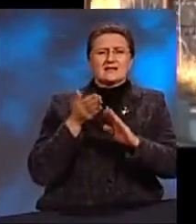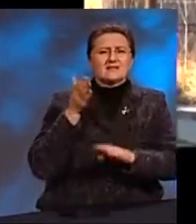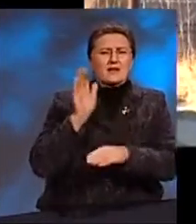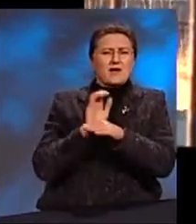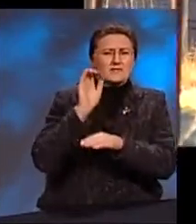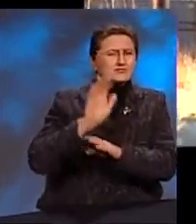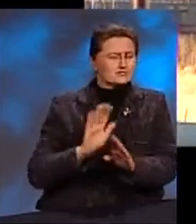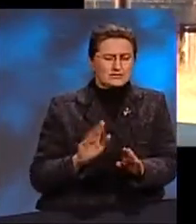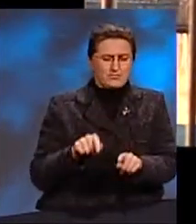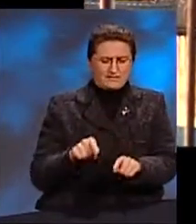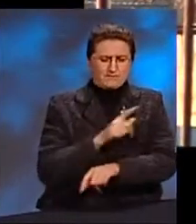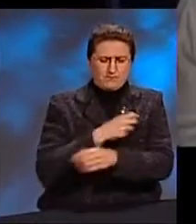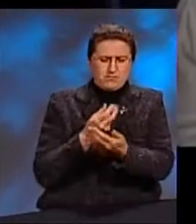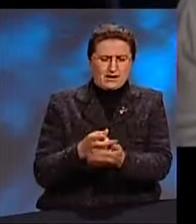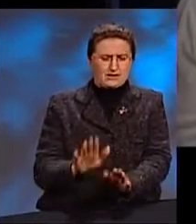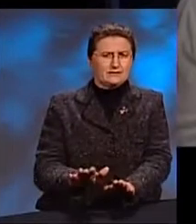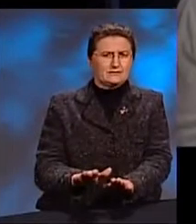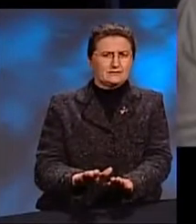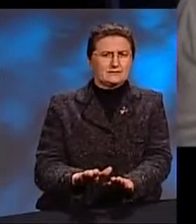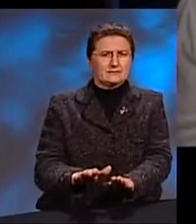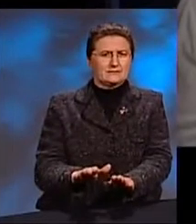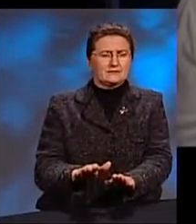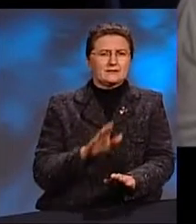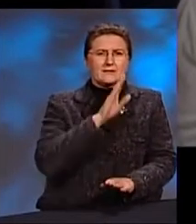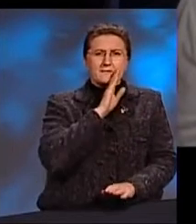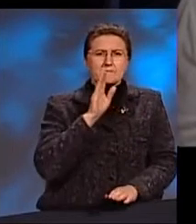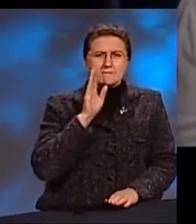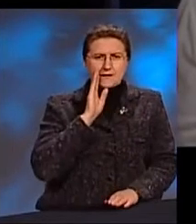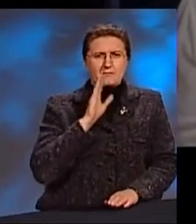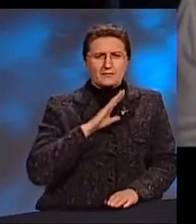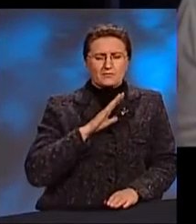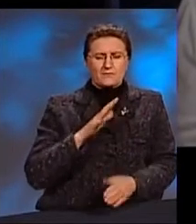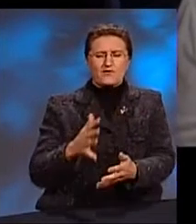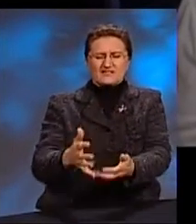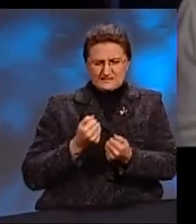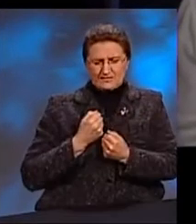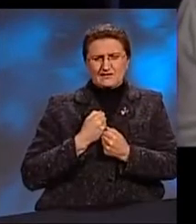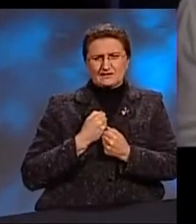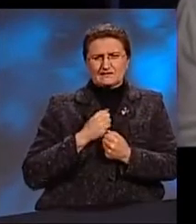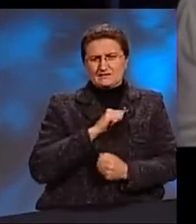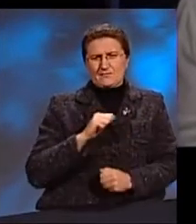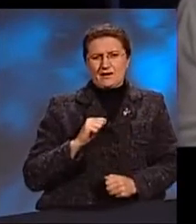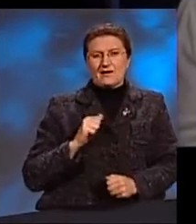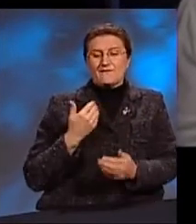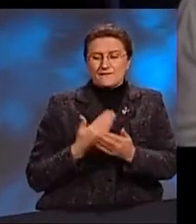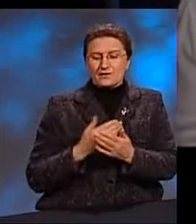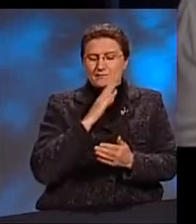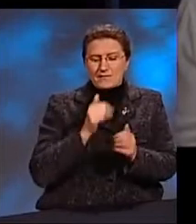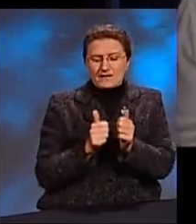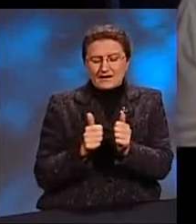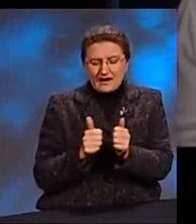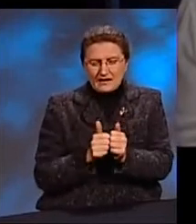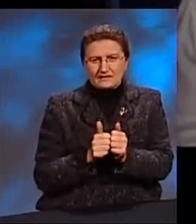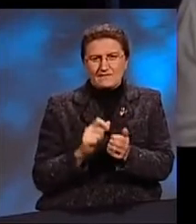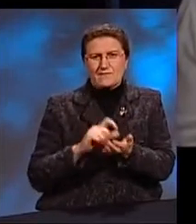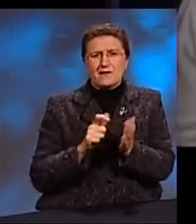отпускать А мама его потом просто увезла Увезла сама И вот она сидела с ним